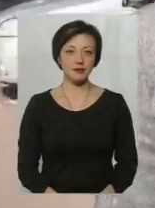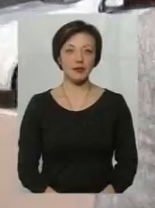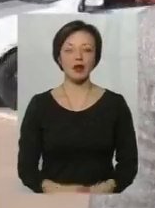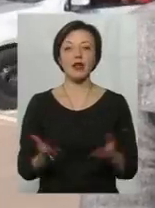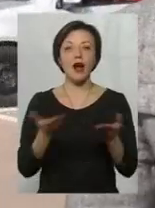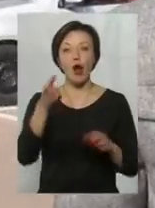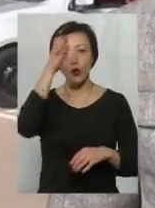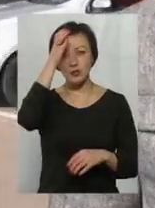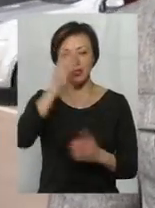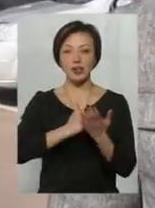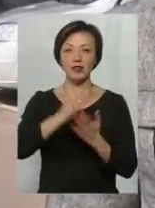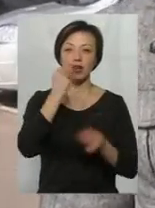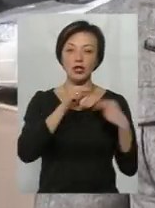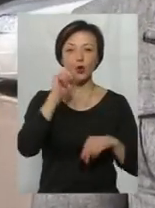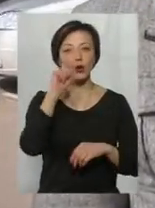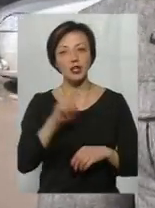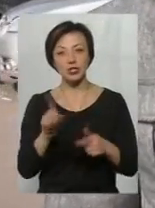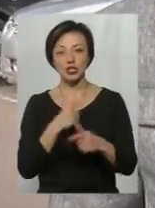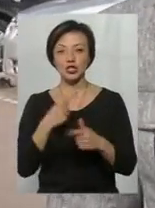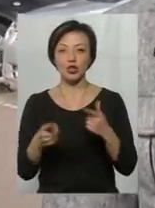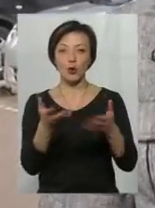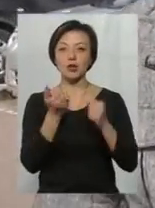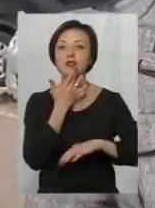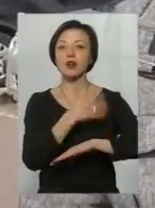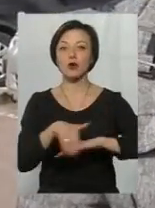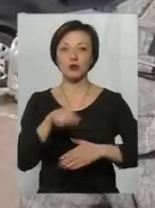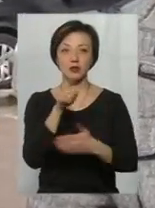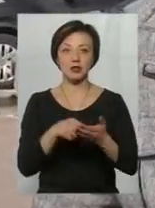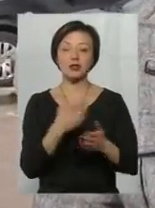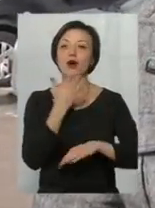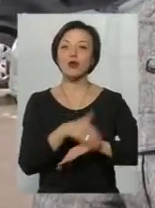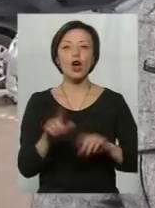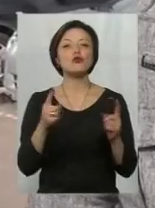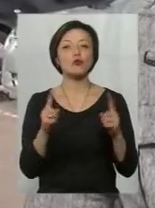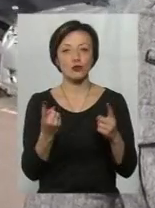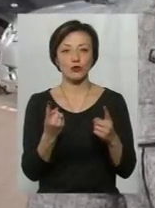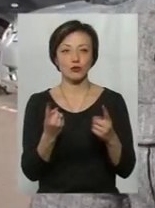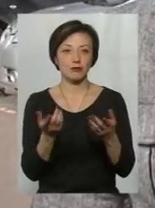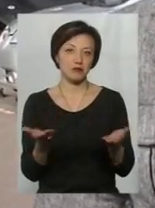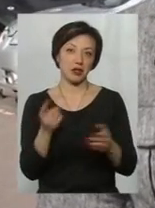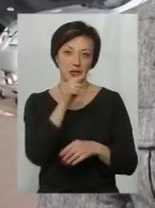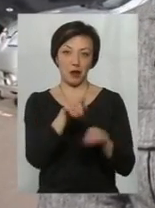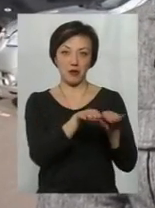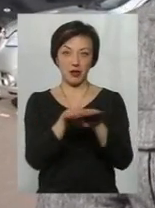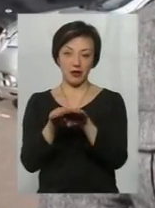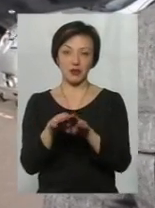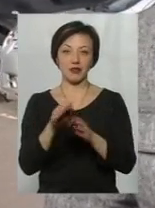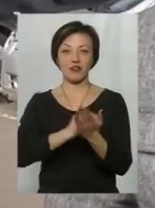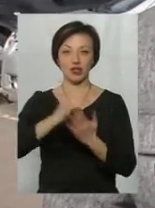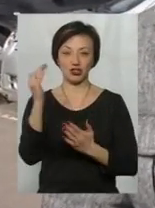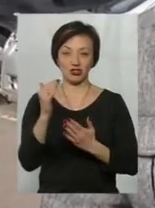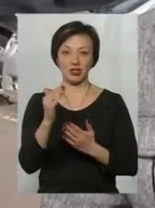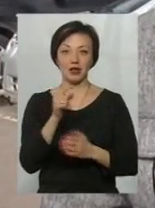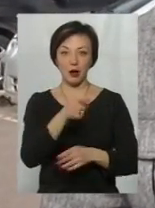Яка освіта вища, краще? Українська чи отримана за кордоном? За кордоном. А чому? Ну, там рівень набагато вищий.